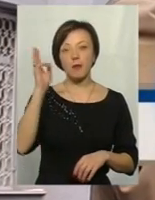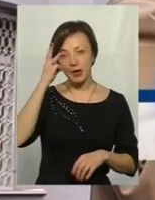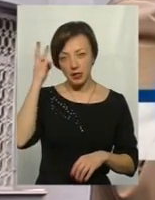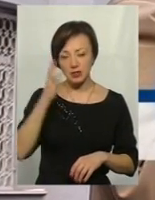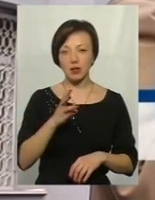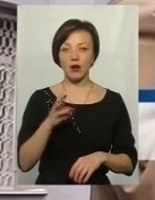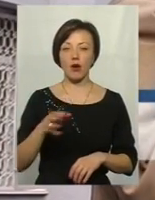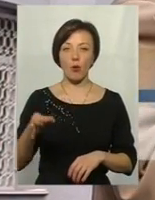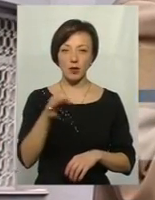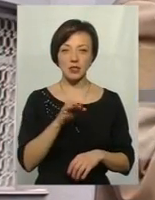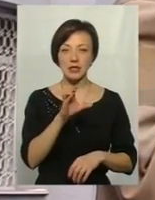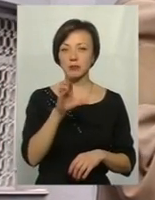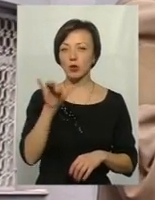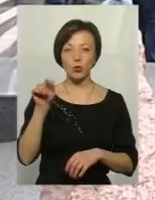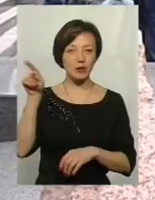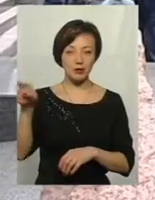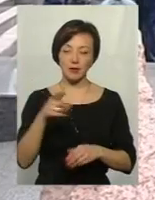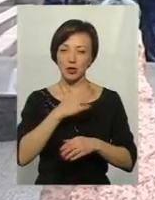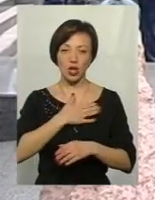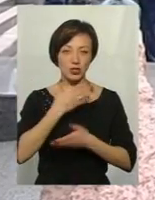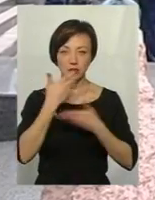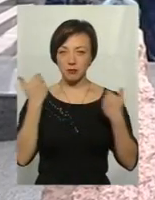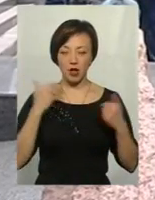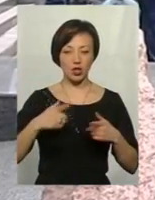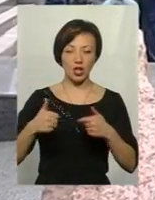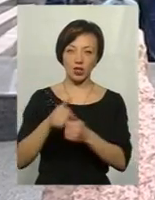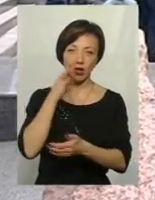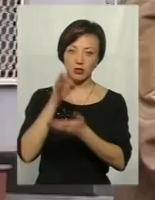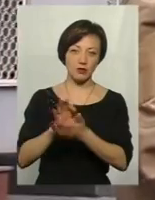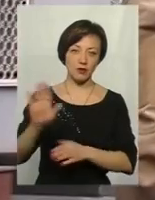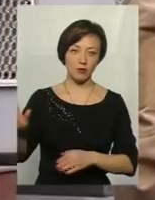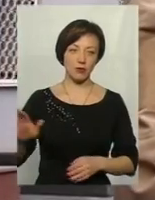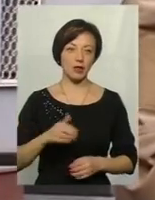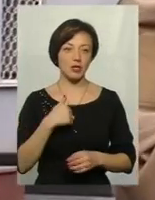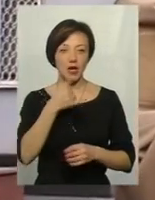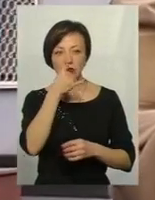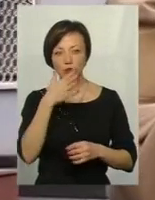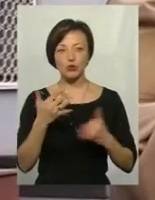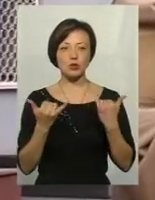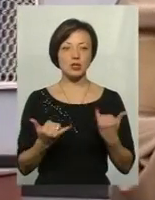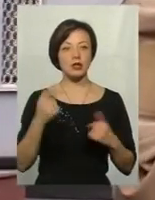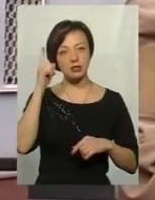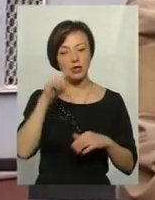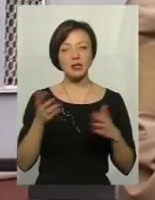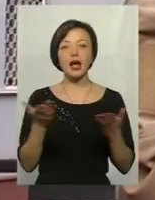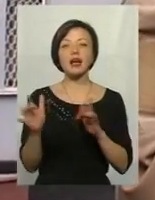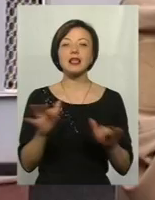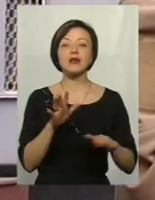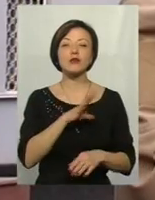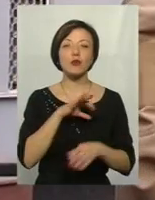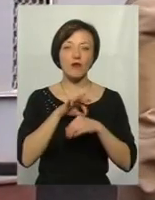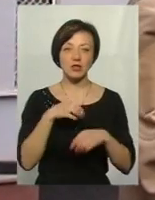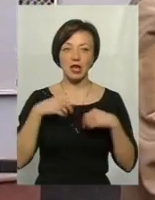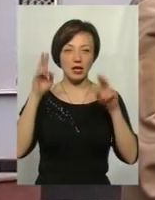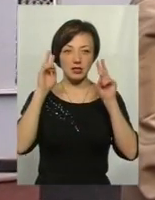області, в Донецькій області не діступують. Це не наш сектор, не наша зона відповідальності. Я не можу зараз знати, які дії проводяться. Я